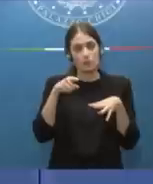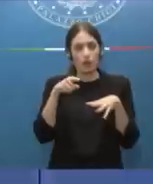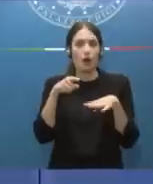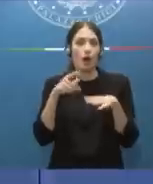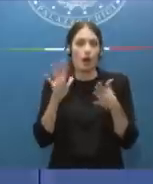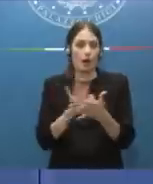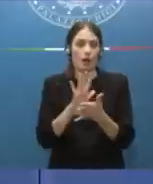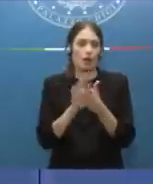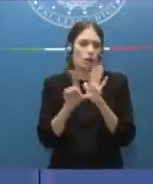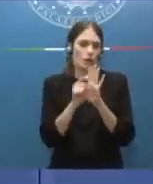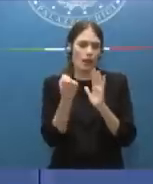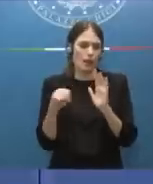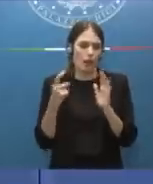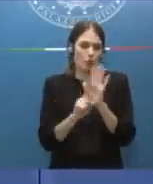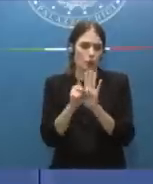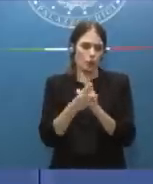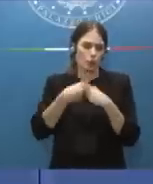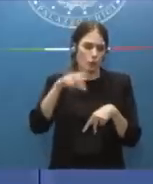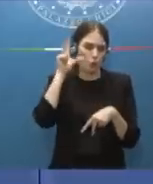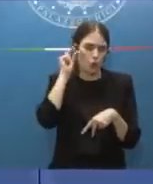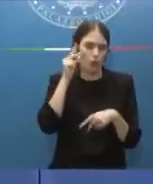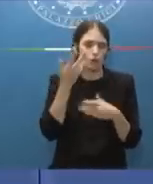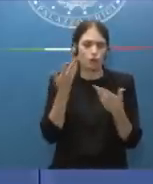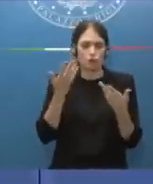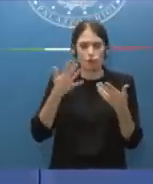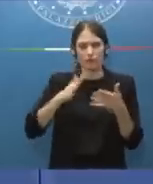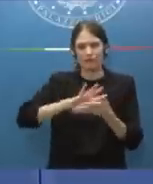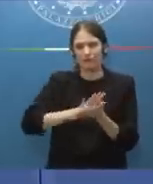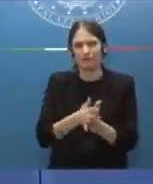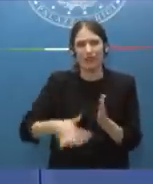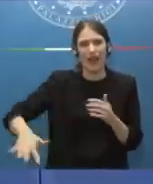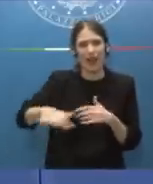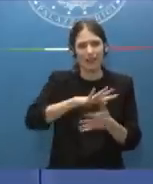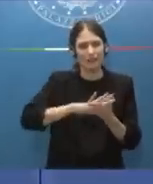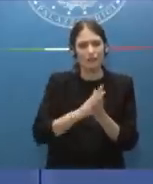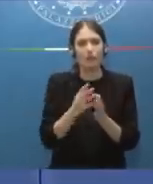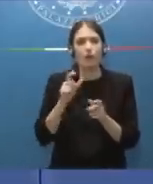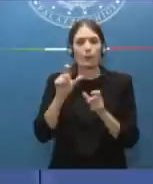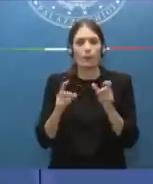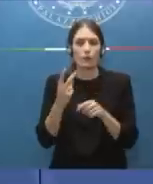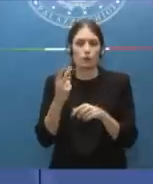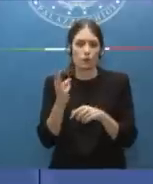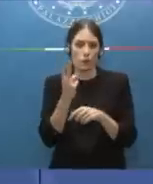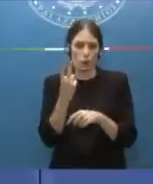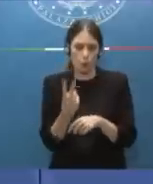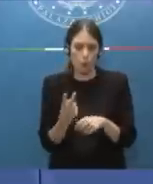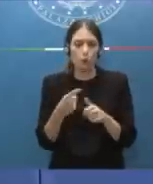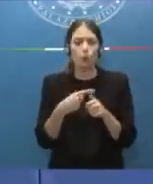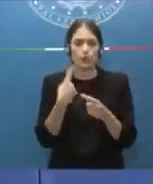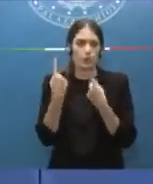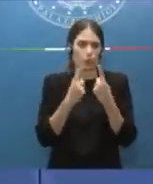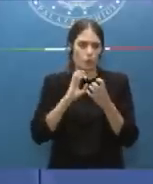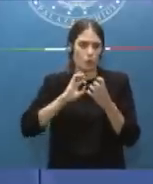party illegale con i risultati che conosciamo, devastazione in un'area protetta, ci furono due morti, insomma, situazione molto